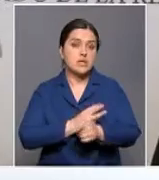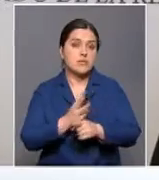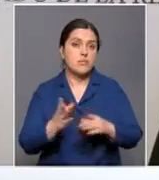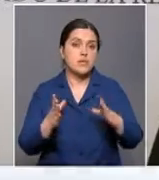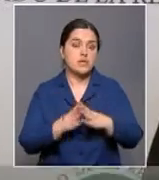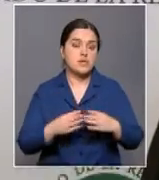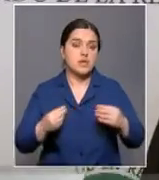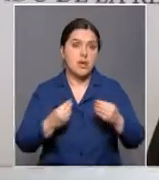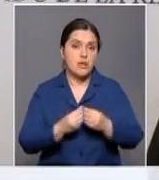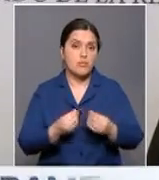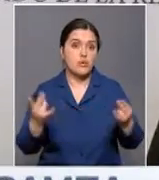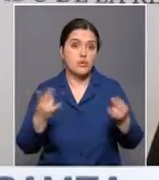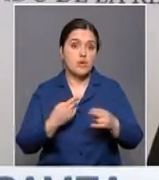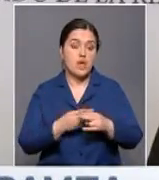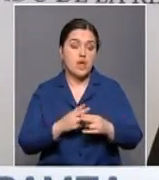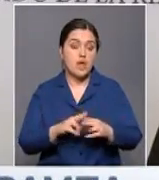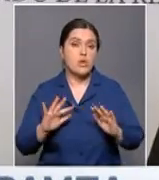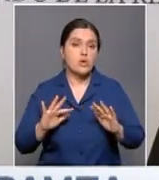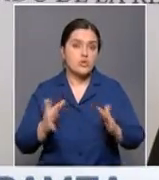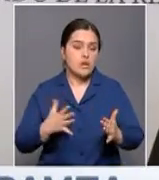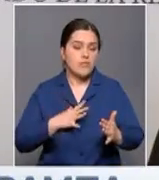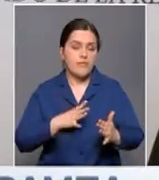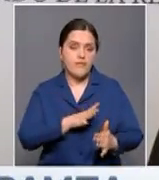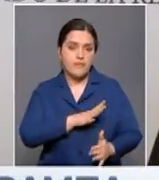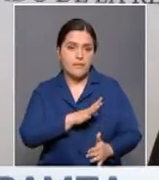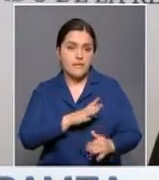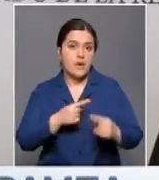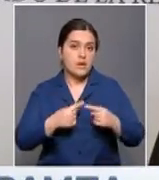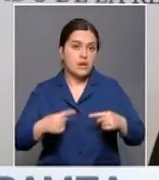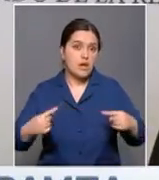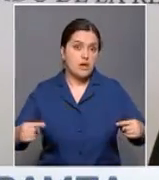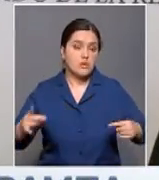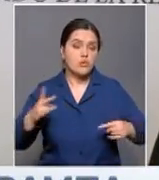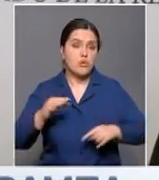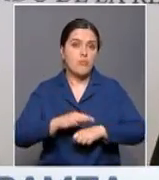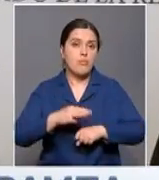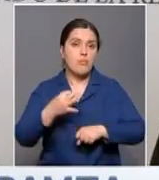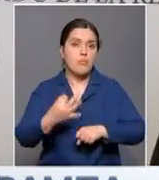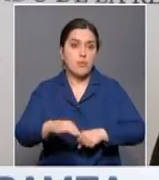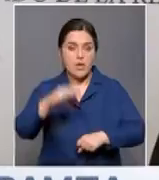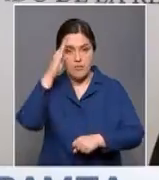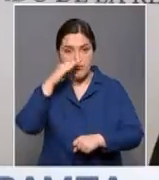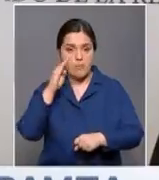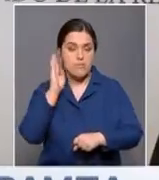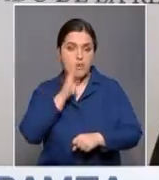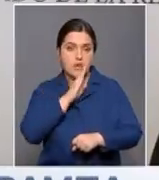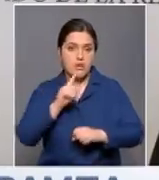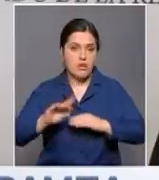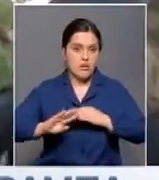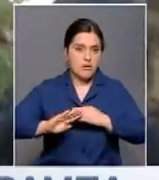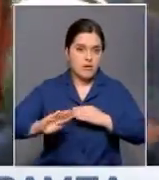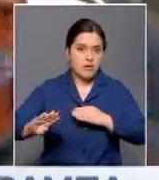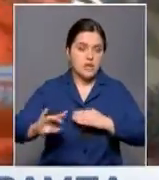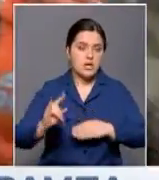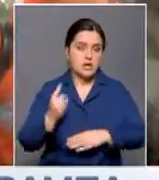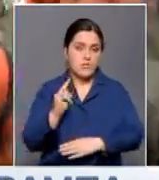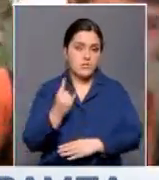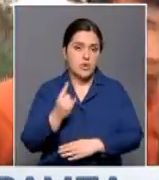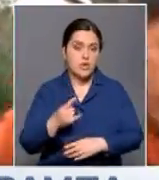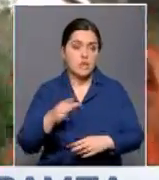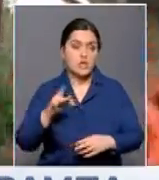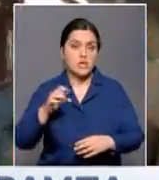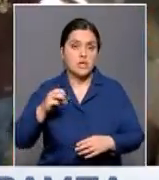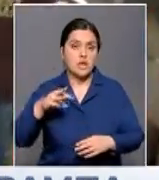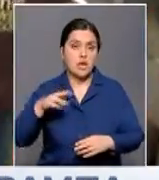всем необходимым. Случаи бывают очень разные, но нет ничего больнее для родителя, чем разлука с ребенком. Трамп